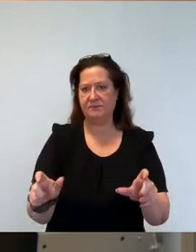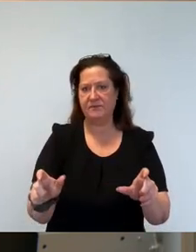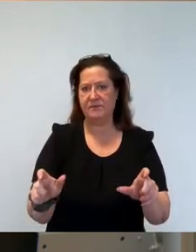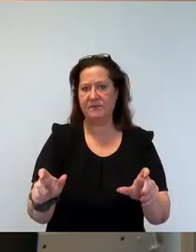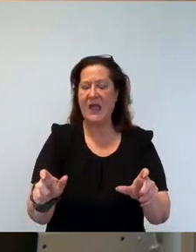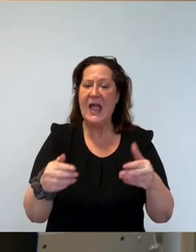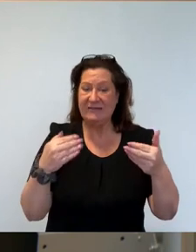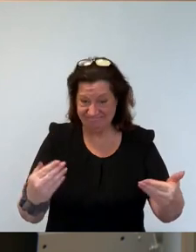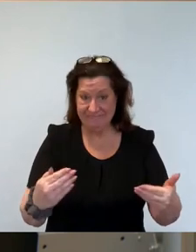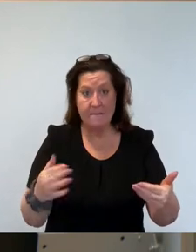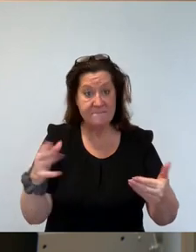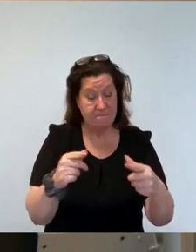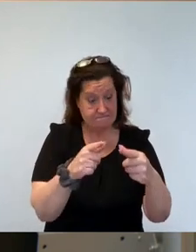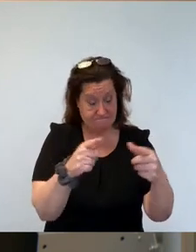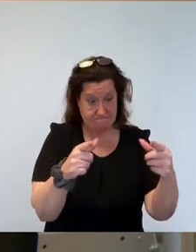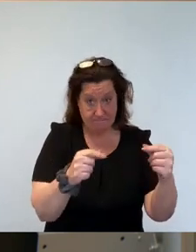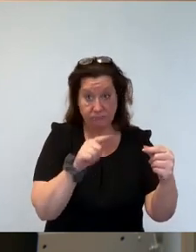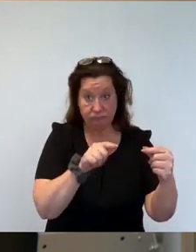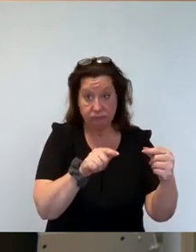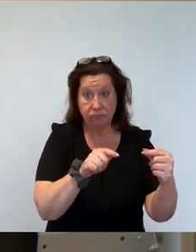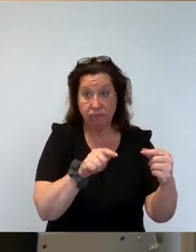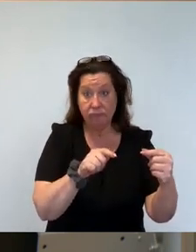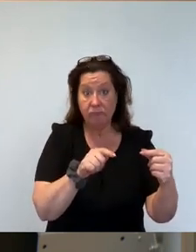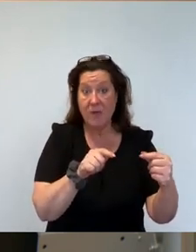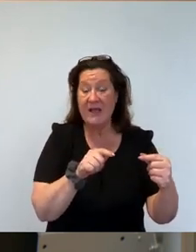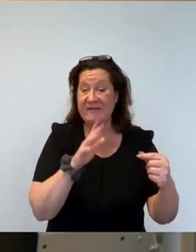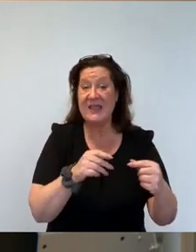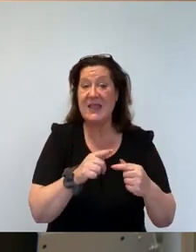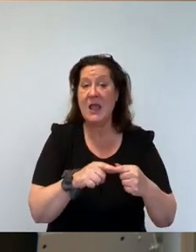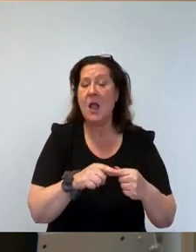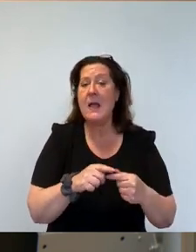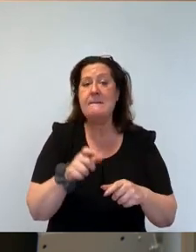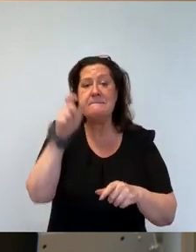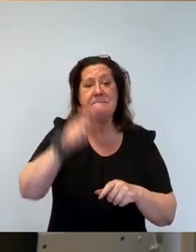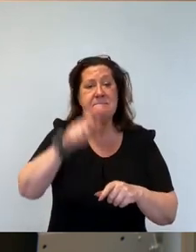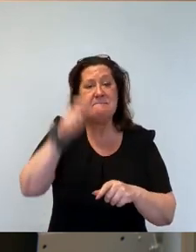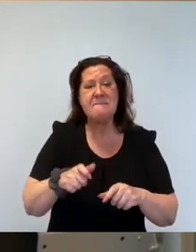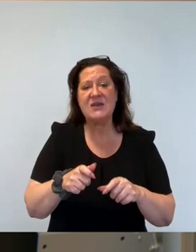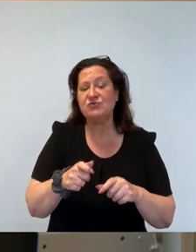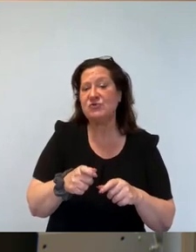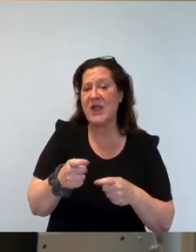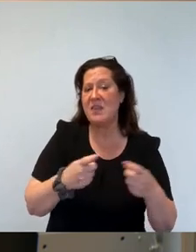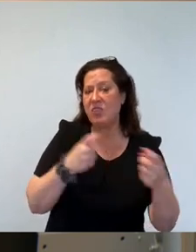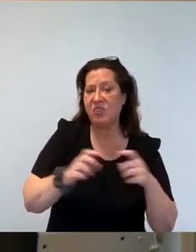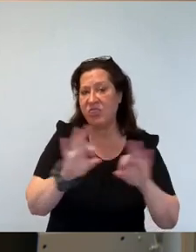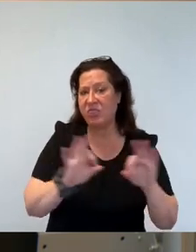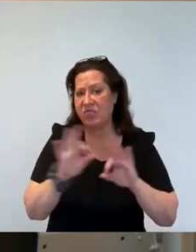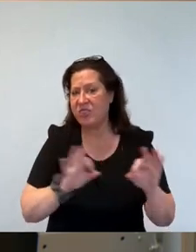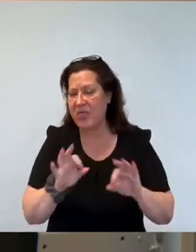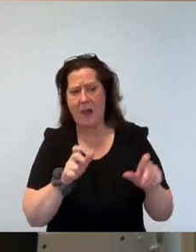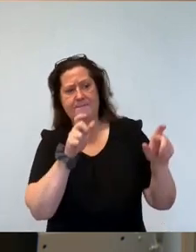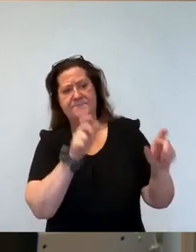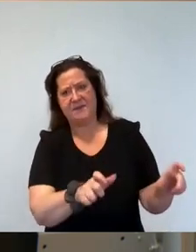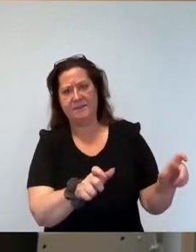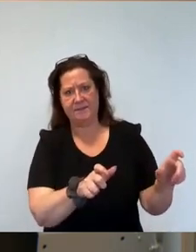quasi mit der Bezahlkarte hinbekommen, um quasi den Schleusern und den Schleppern hier einen Riegel vorzuschieben. Und das sage ich ganz klar. Und auf der anderen Seite,